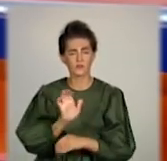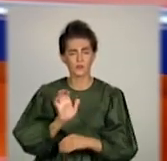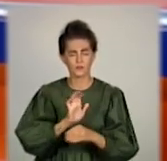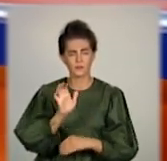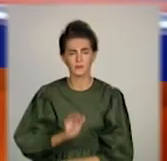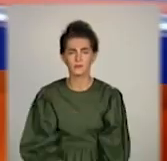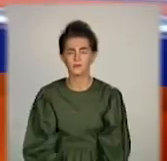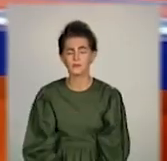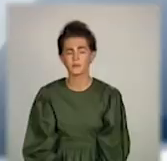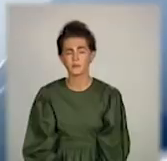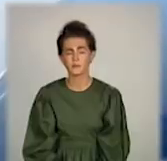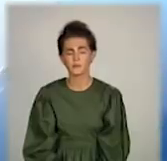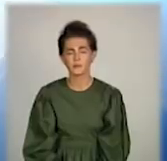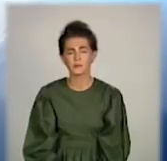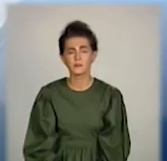випуску.